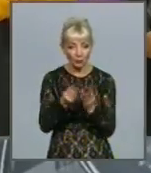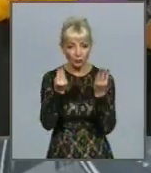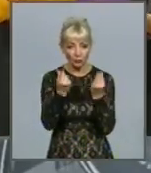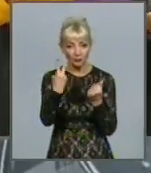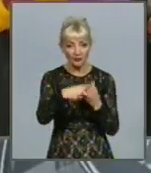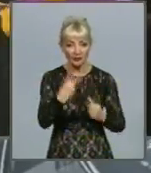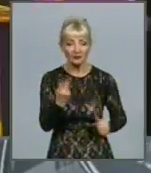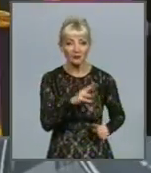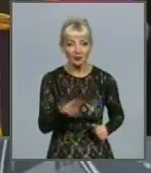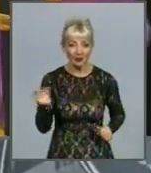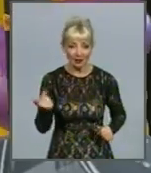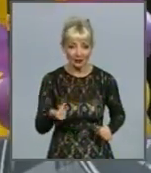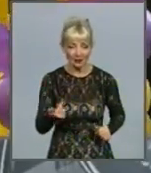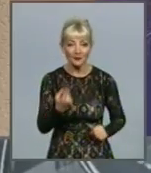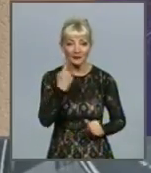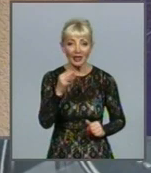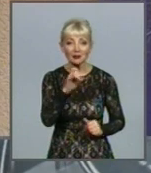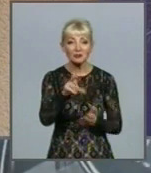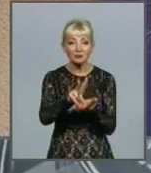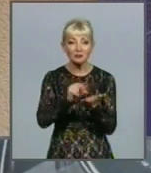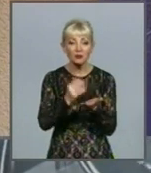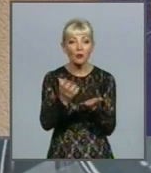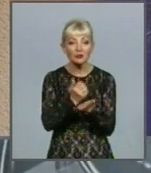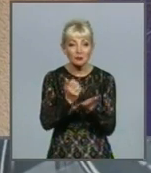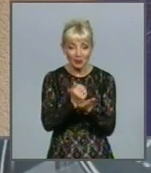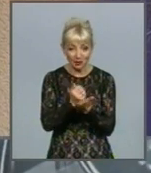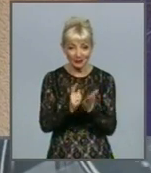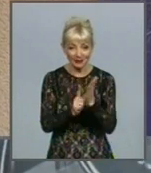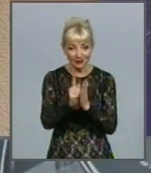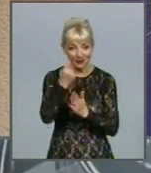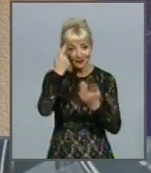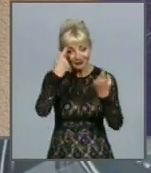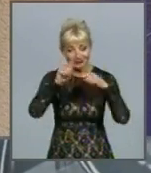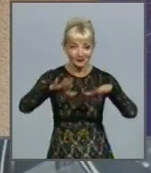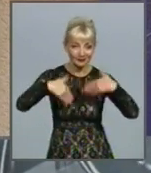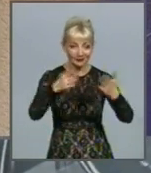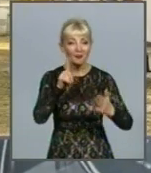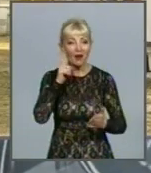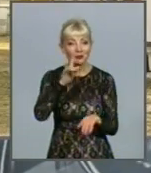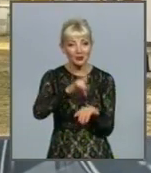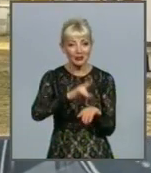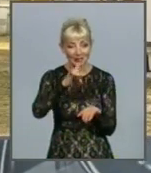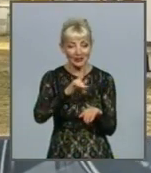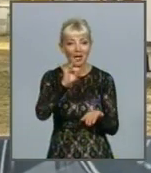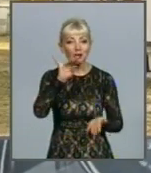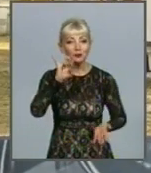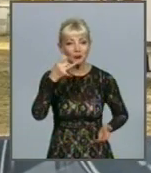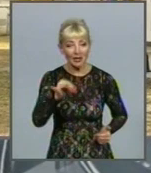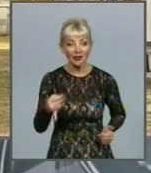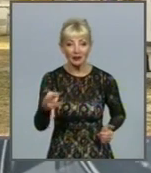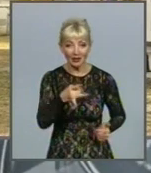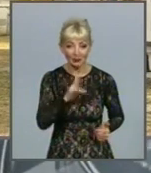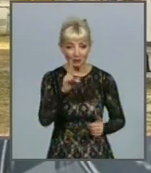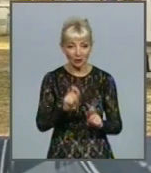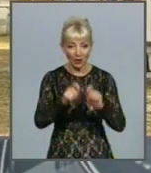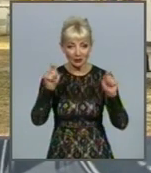22 мільйона гривень. Одним з прикладів успішного втілення, креативного задуму став молодіжний центр в індустріальному районі, що